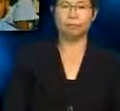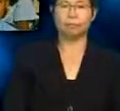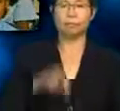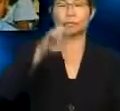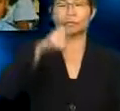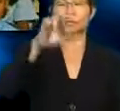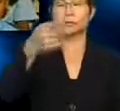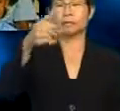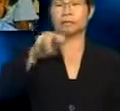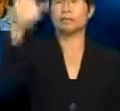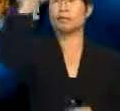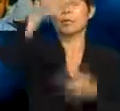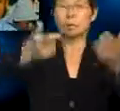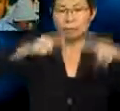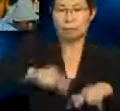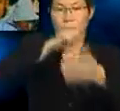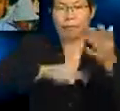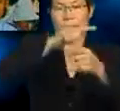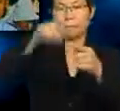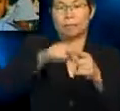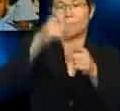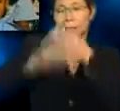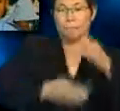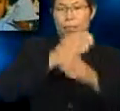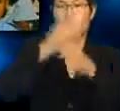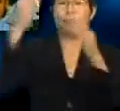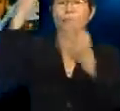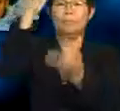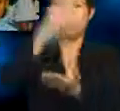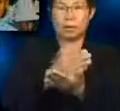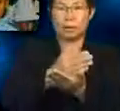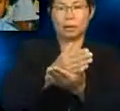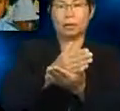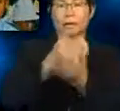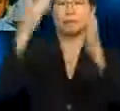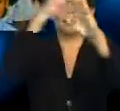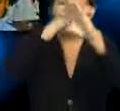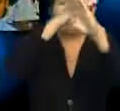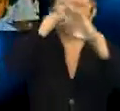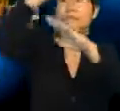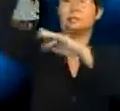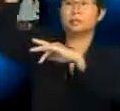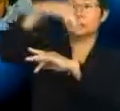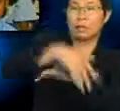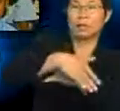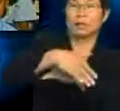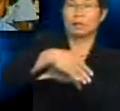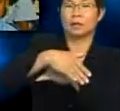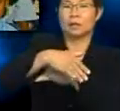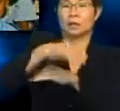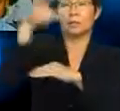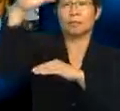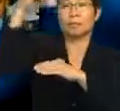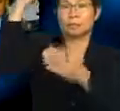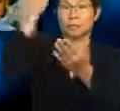Gerhana bulan berlaku apabila bumi menghalang cahaya matahari untuk sampai ke bulan sebelum